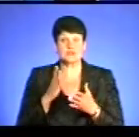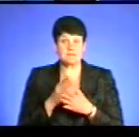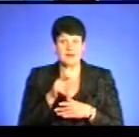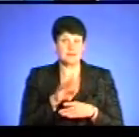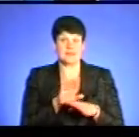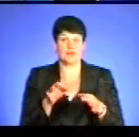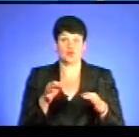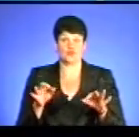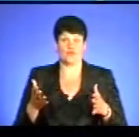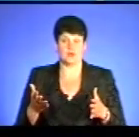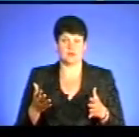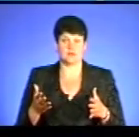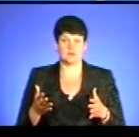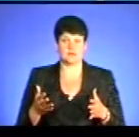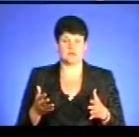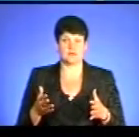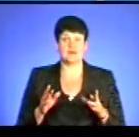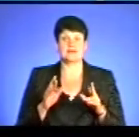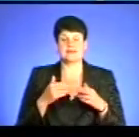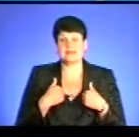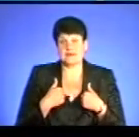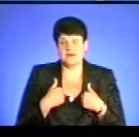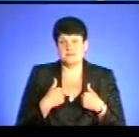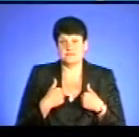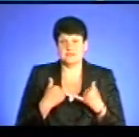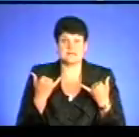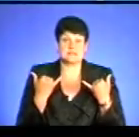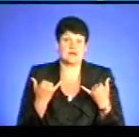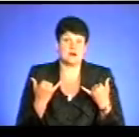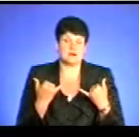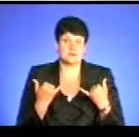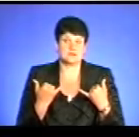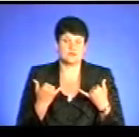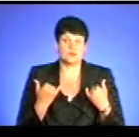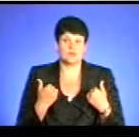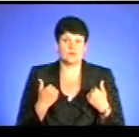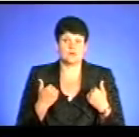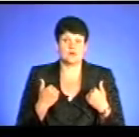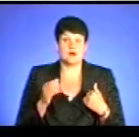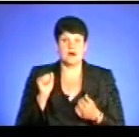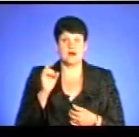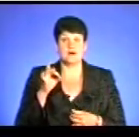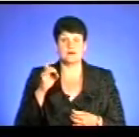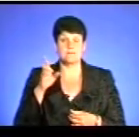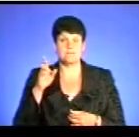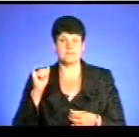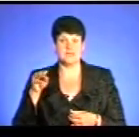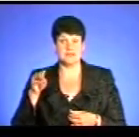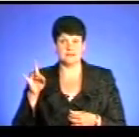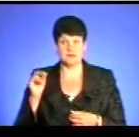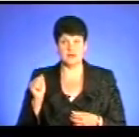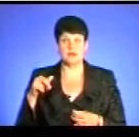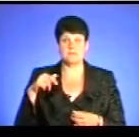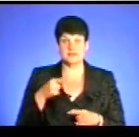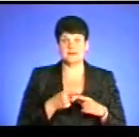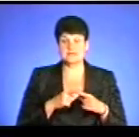їм не дозволити. Ну, тобто, я зараз, так, нас немає арбітра, немає людини, яка піде на цей